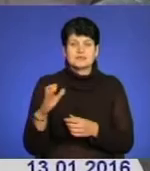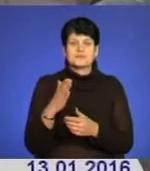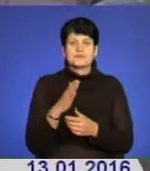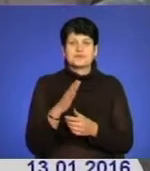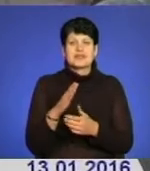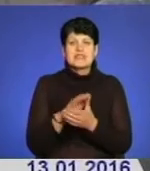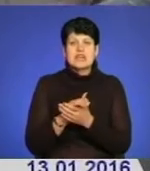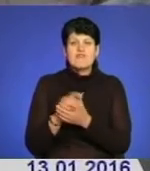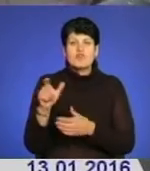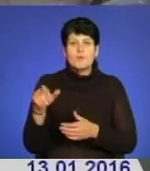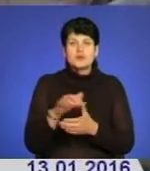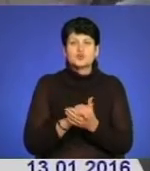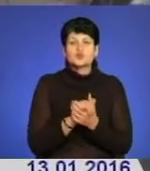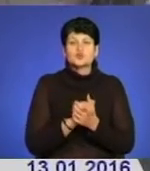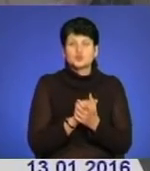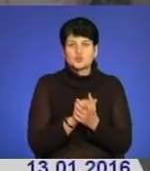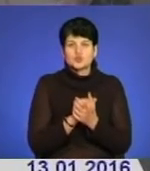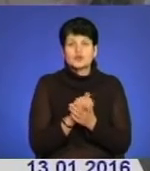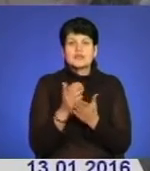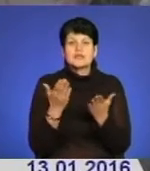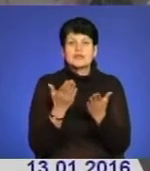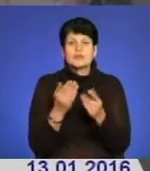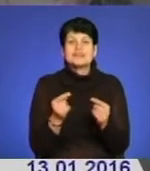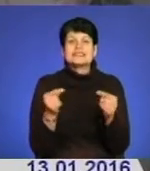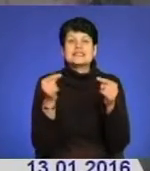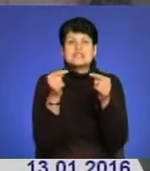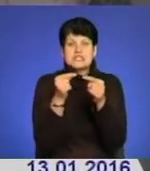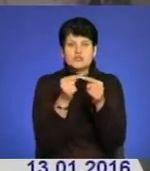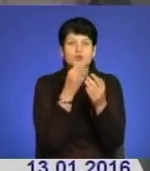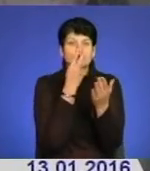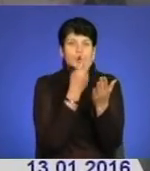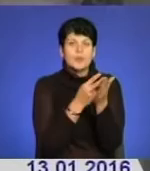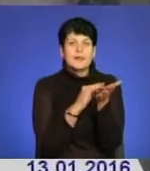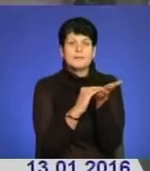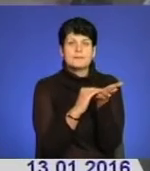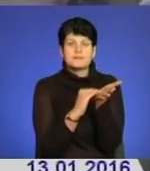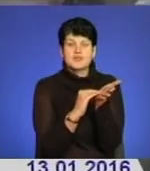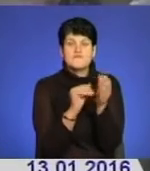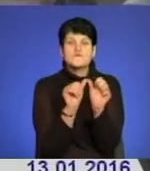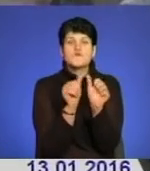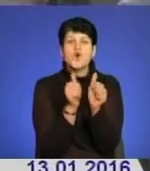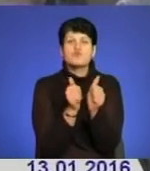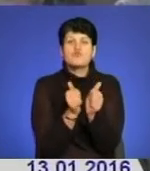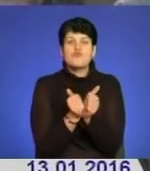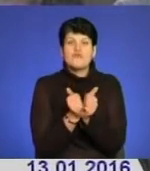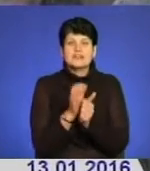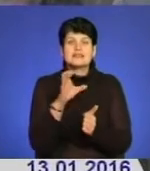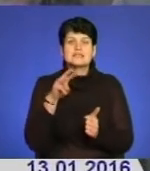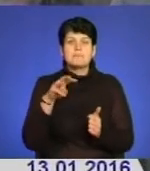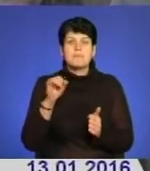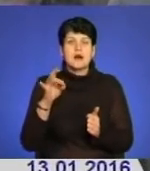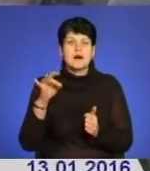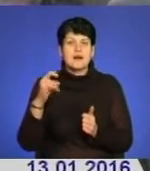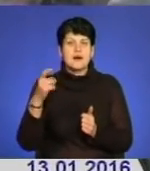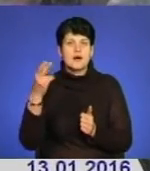Союзу, якою чітко передбачено формування так званої смарагдової